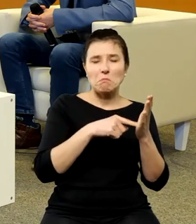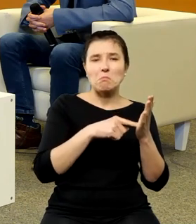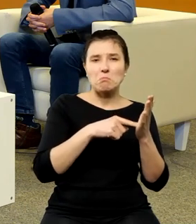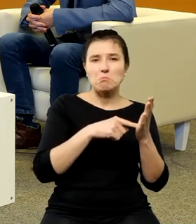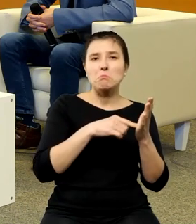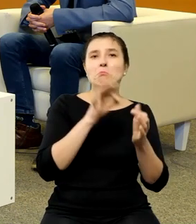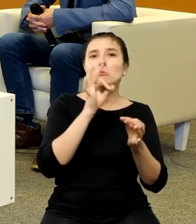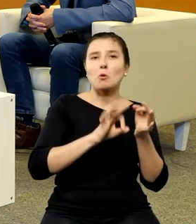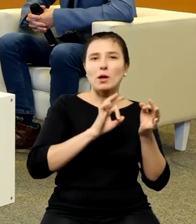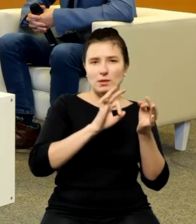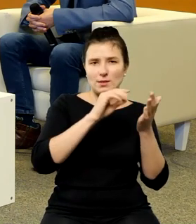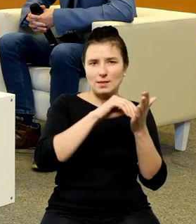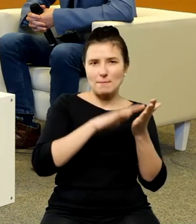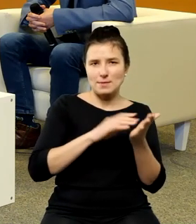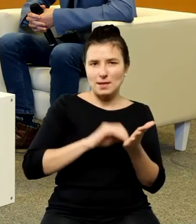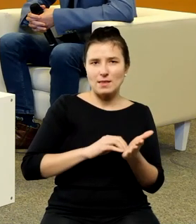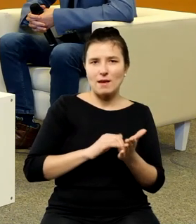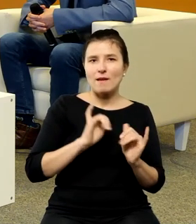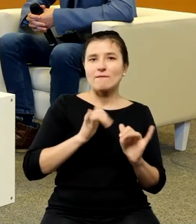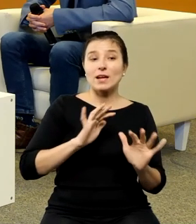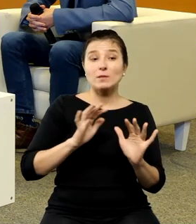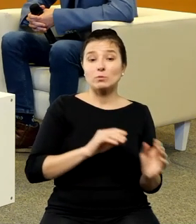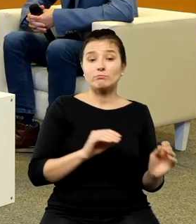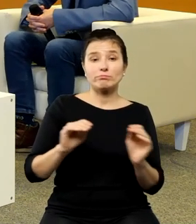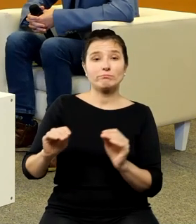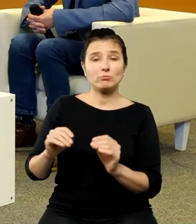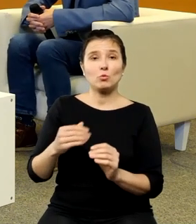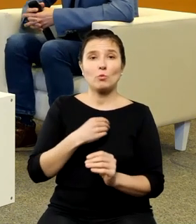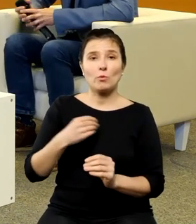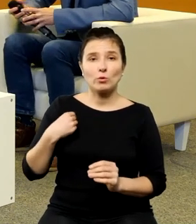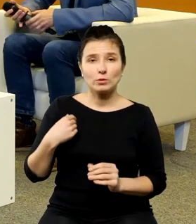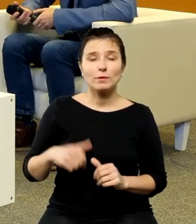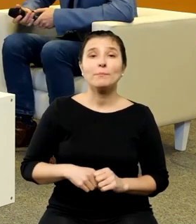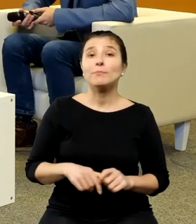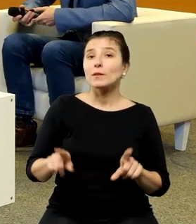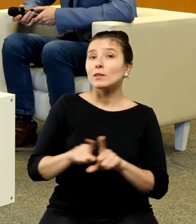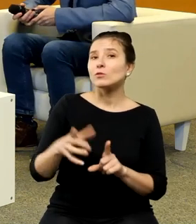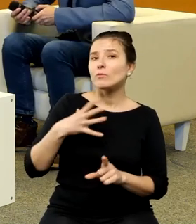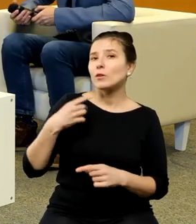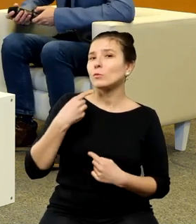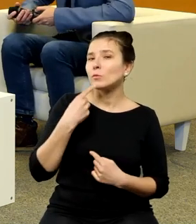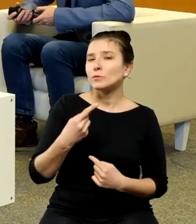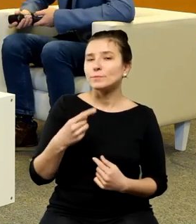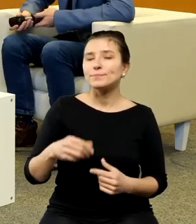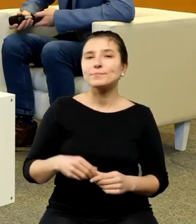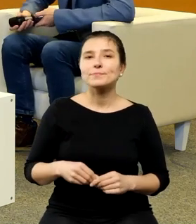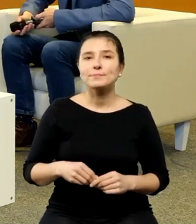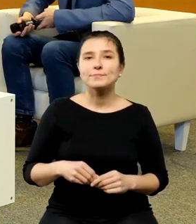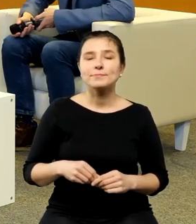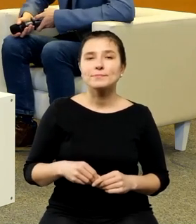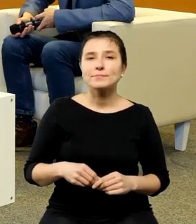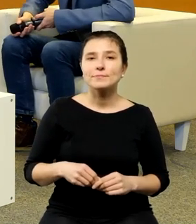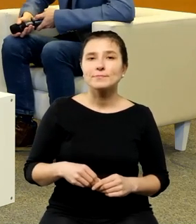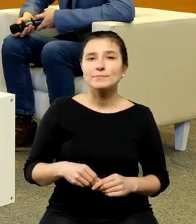zrekonstruowana a właśnie jeszcze warto o tym wspomnieć że wspominałem o wkładzie